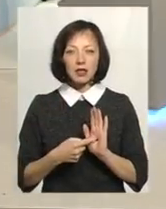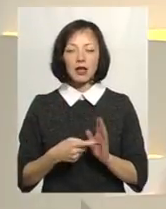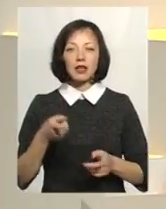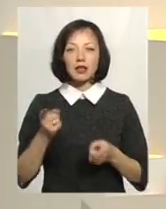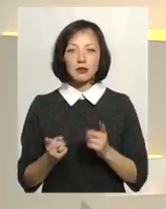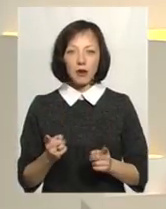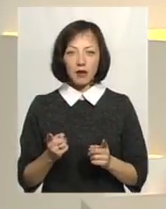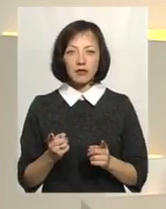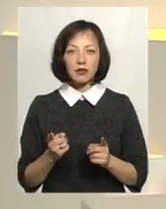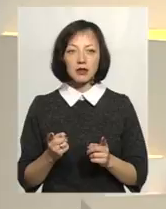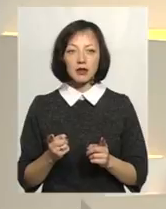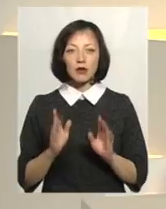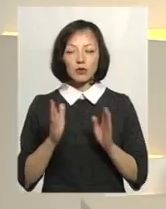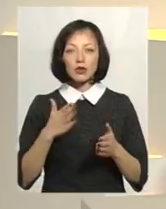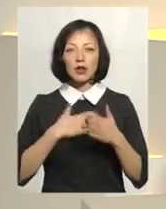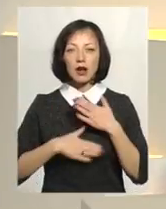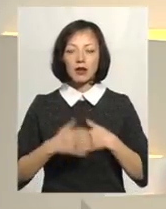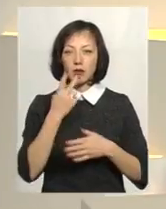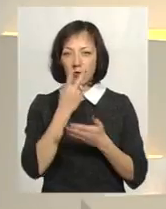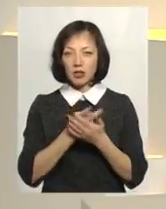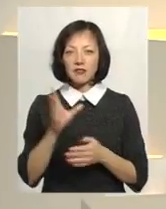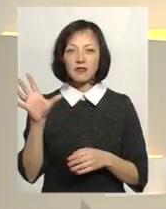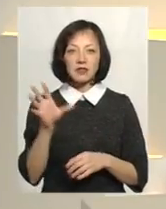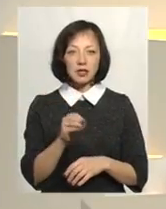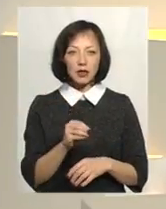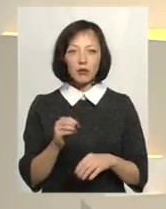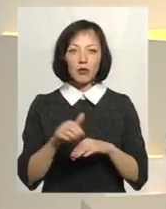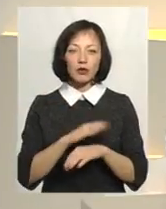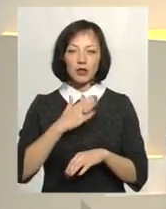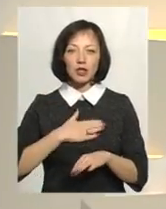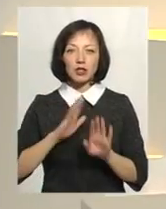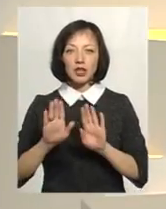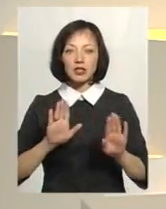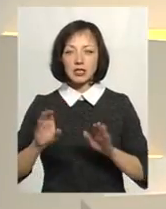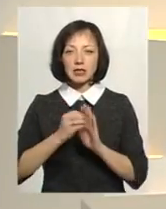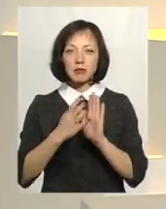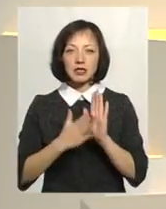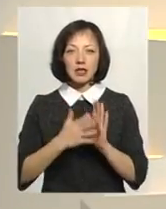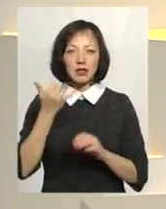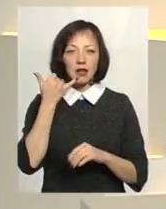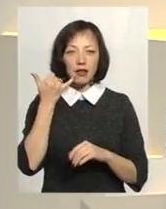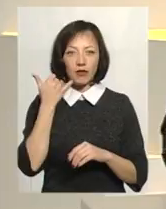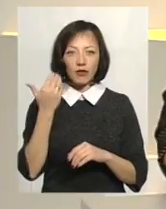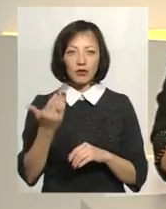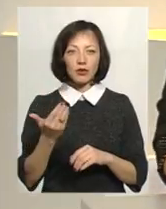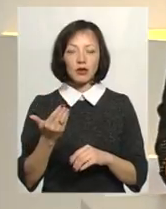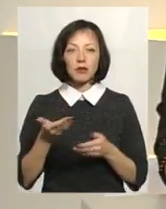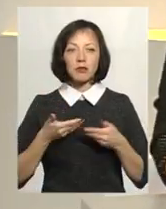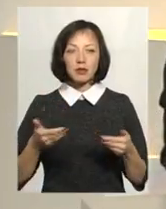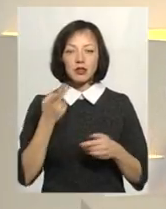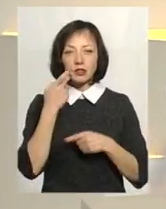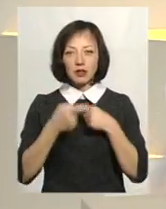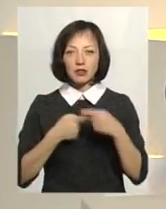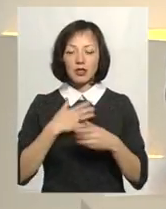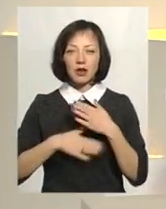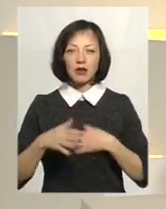Насправді, будемо раді бачити всіх. Прошу наших режисерів записати телефон пана Володимира. Ми завжди